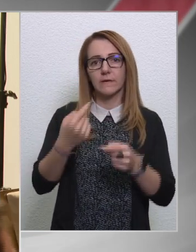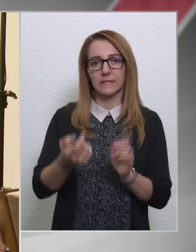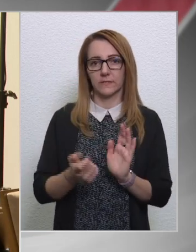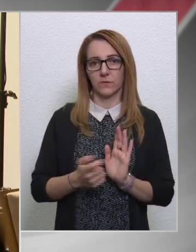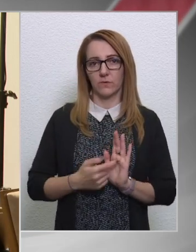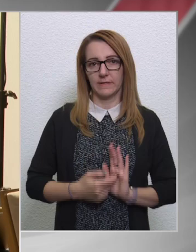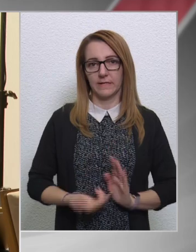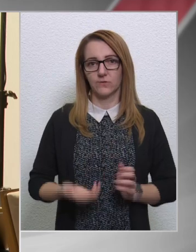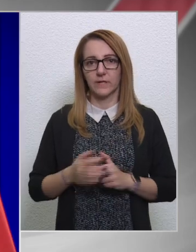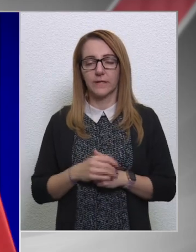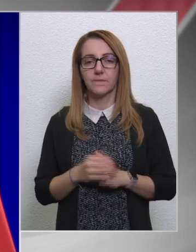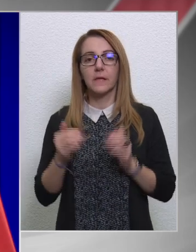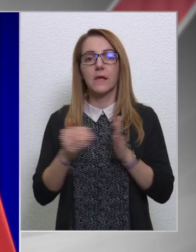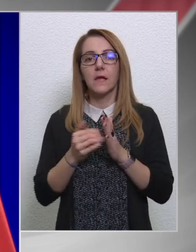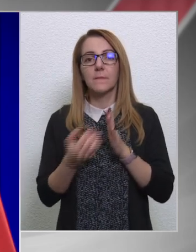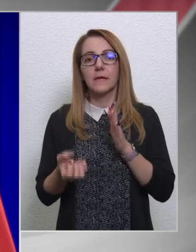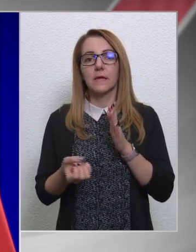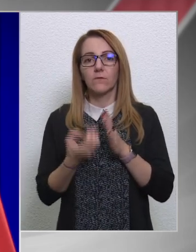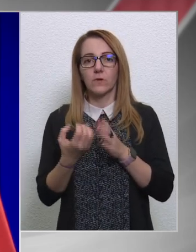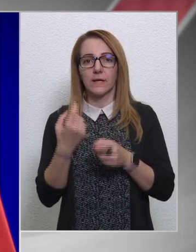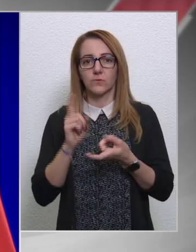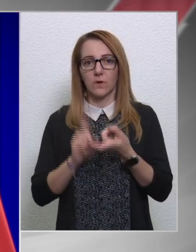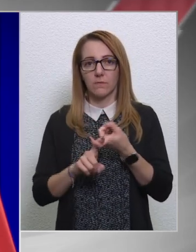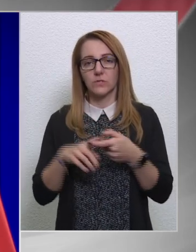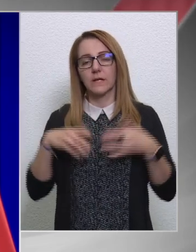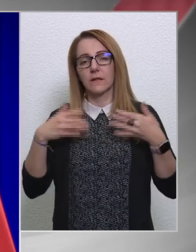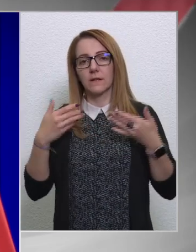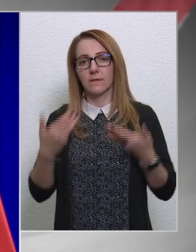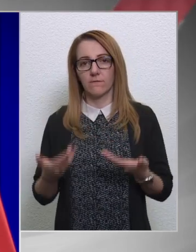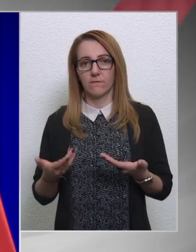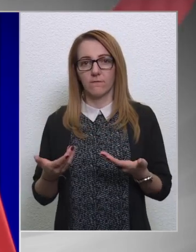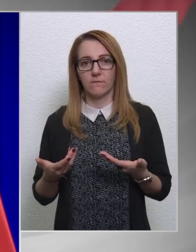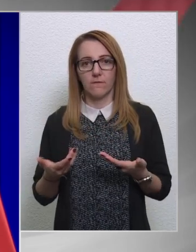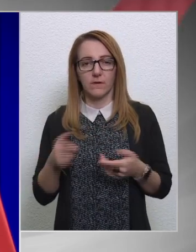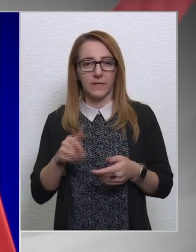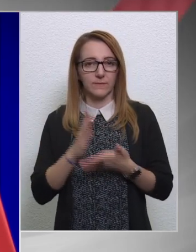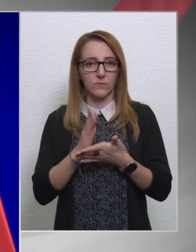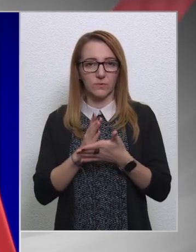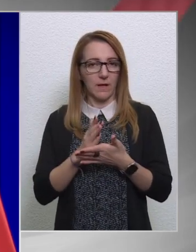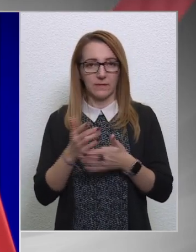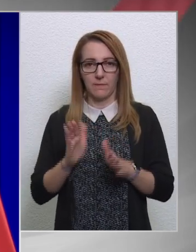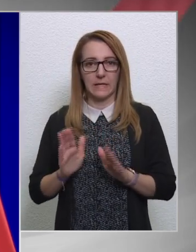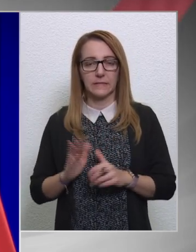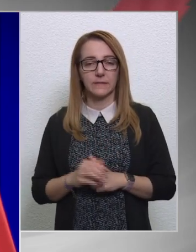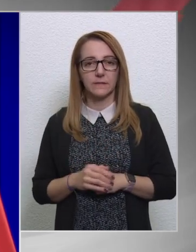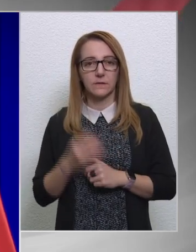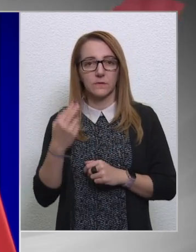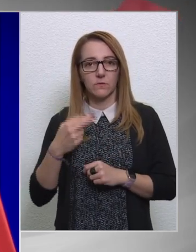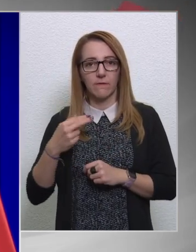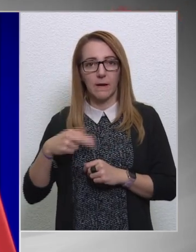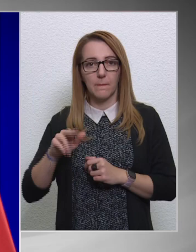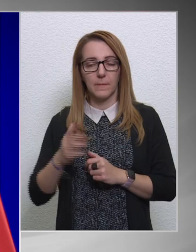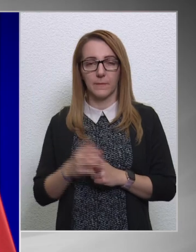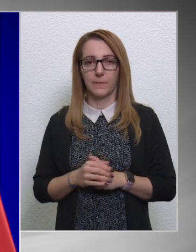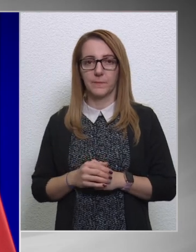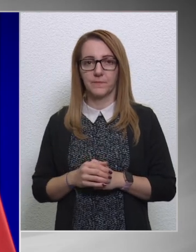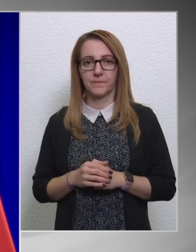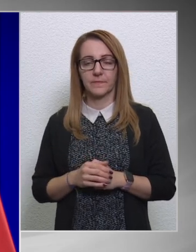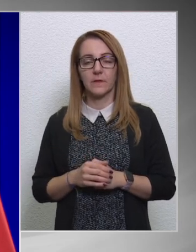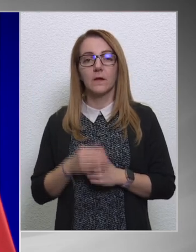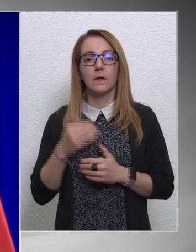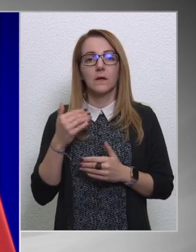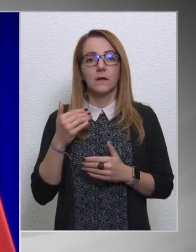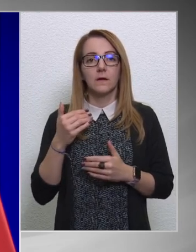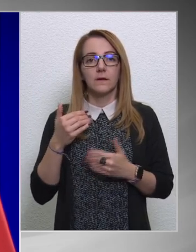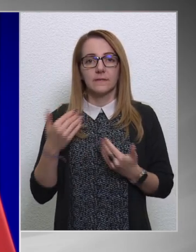követelései még a forrásokkal kapcsolatban, vagy ez most már nem lehet tovább? Hát